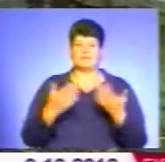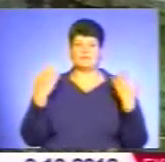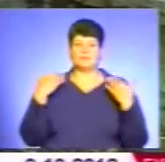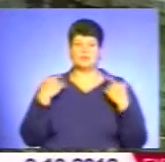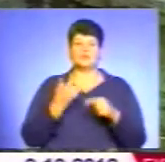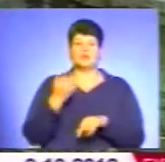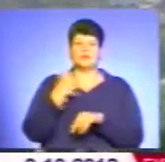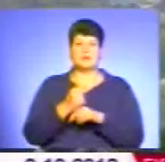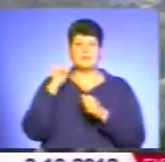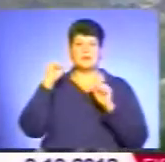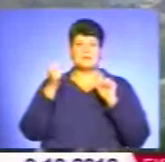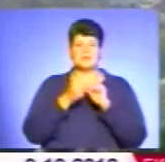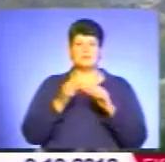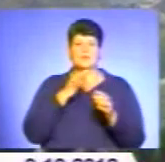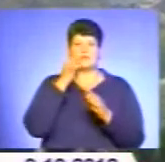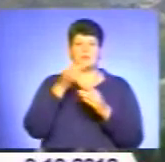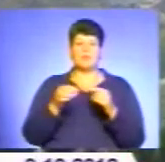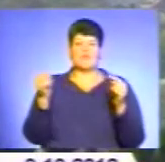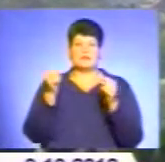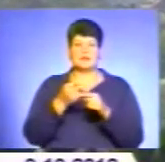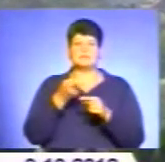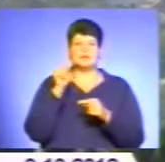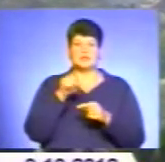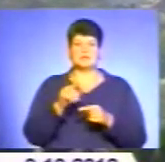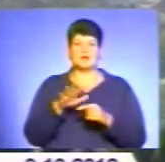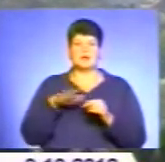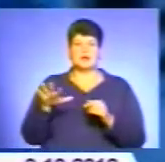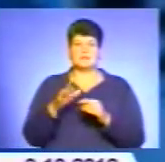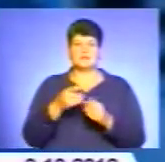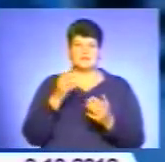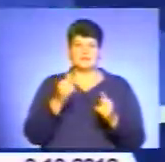Головне – пам'ятати про відповідальність перед тим краєм, який вас прихистив.